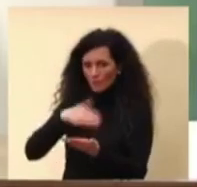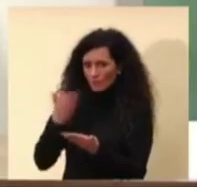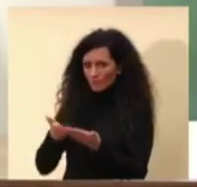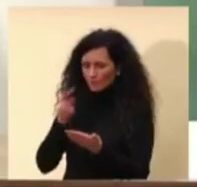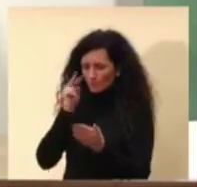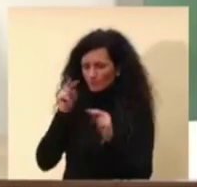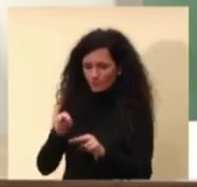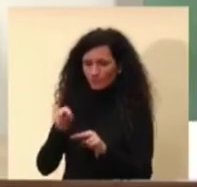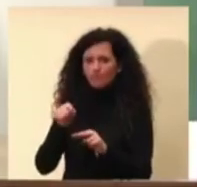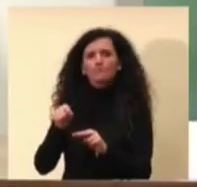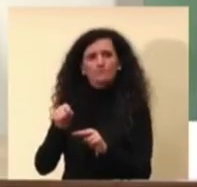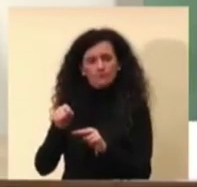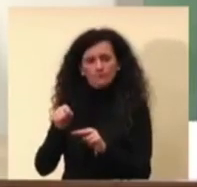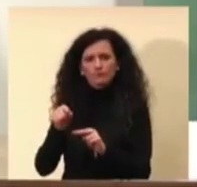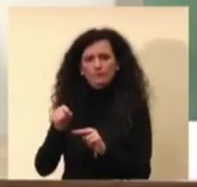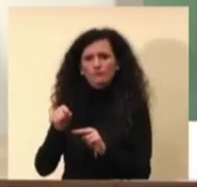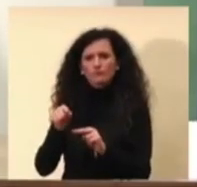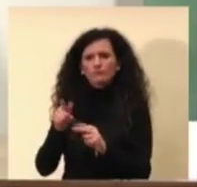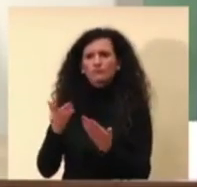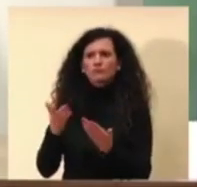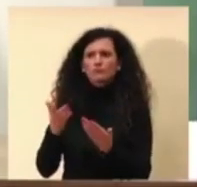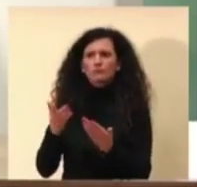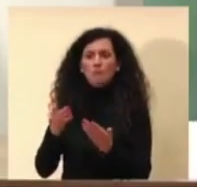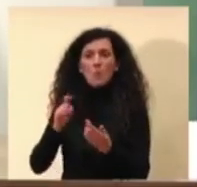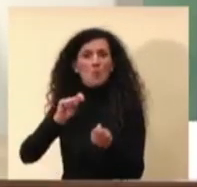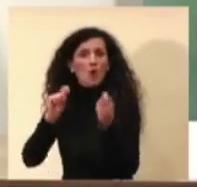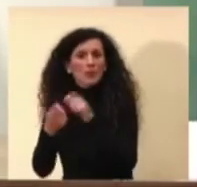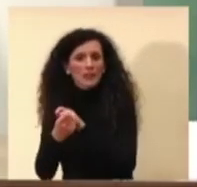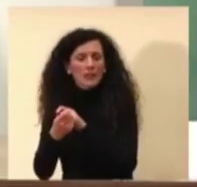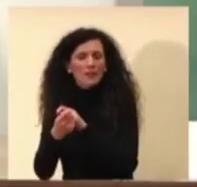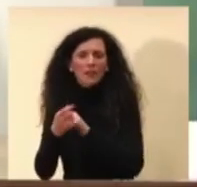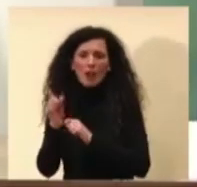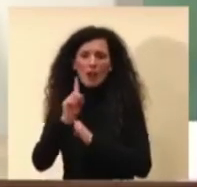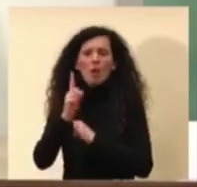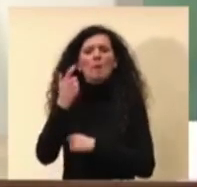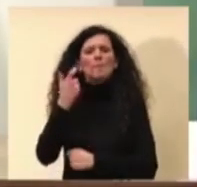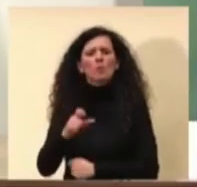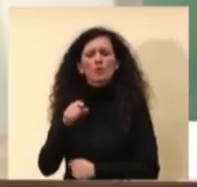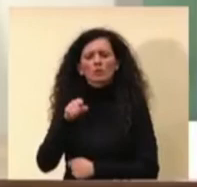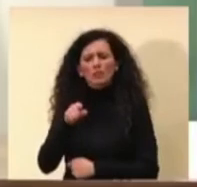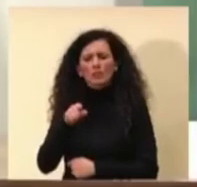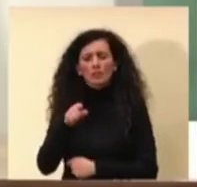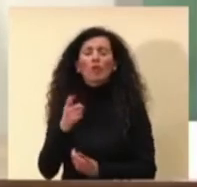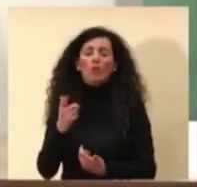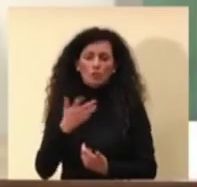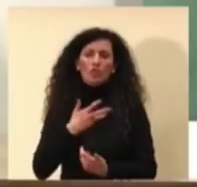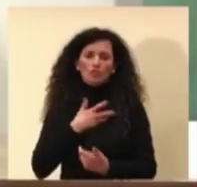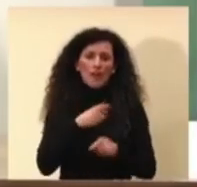viene sostanzialmente modificato dal fatto che alcune varianti possono essere